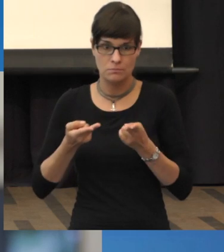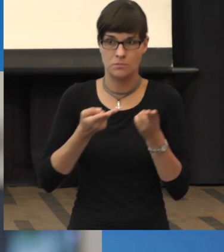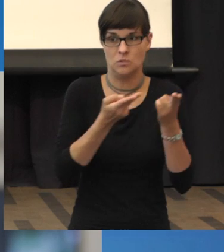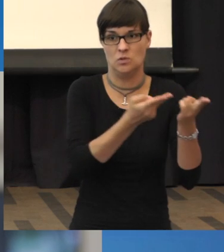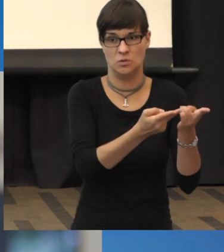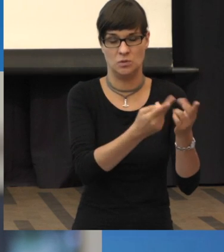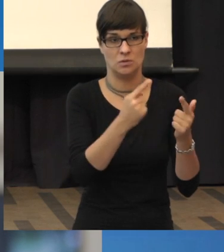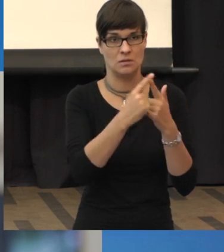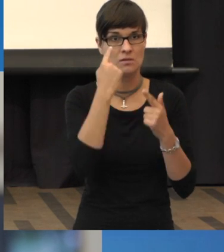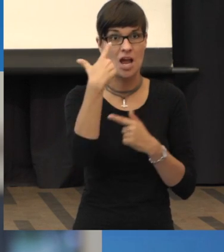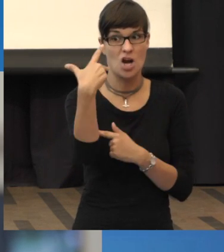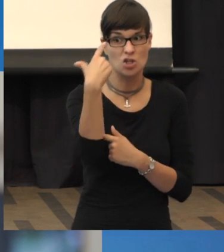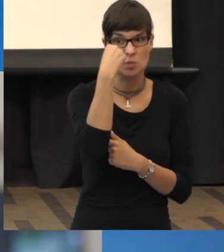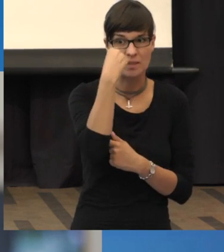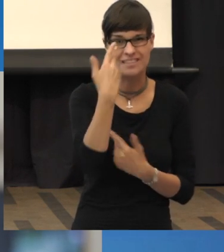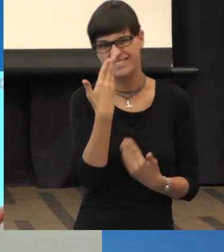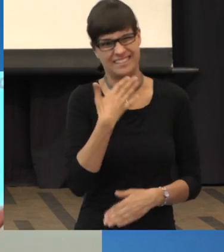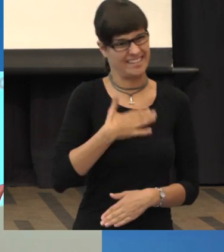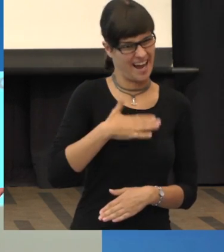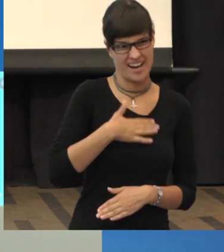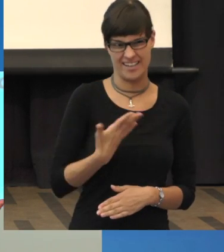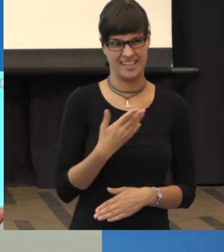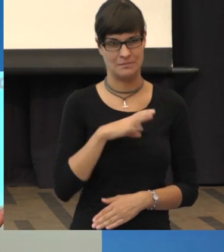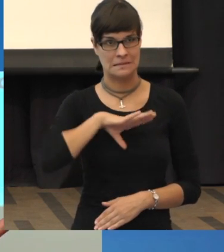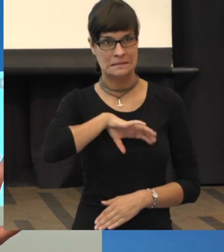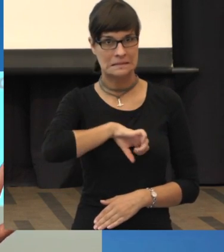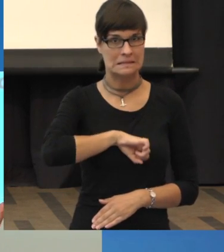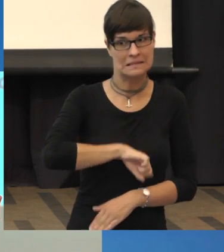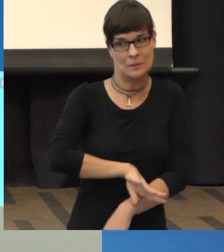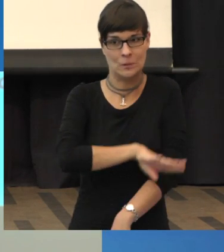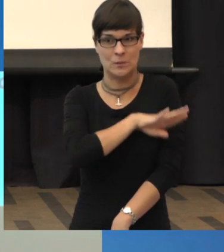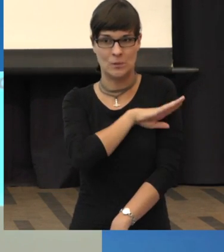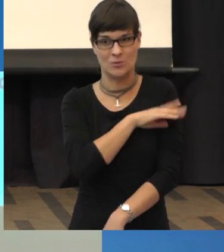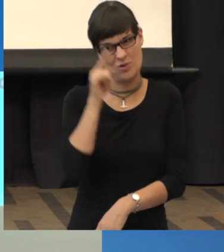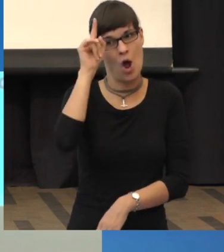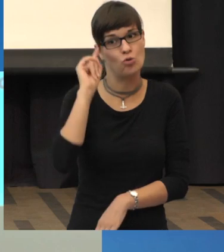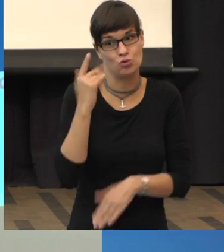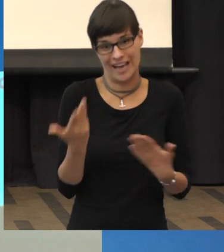Eine Spritze ins Auge ist auch nicht so ganz so einfach und ist schon Stress.